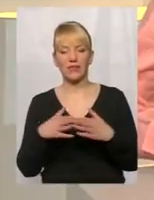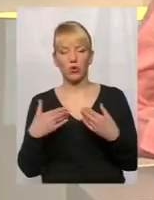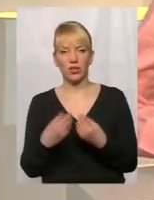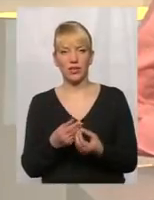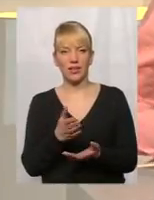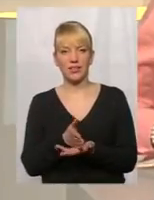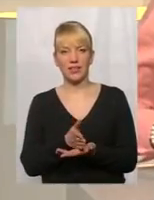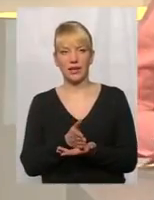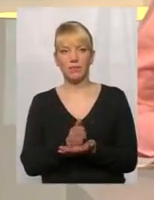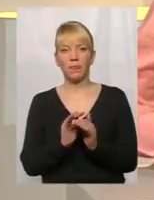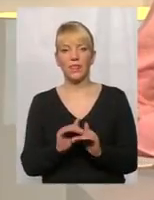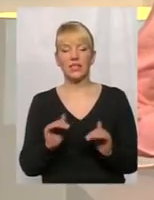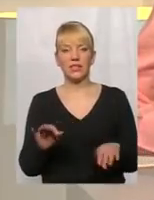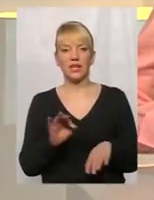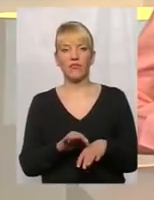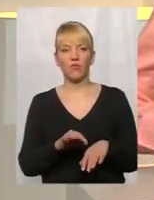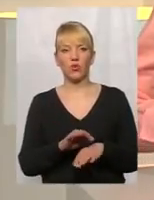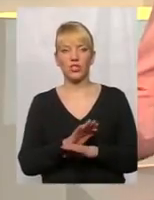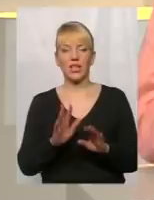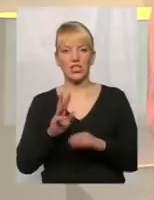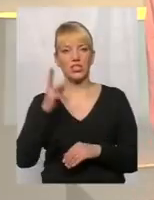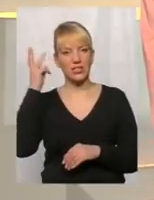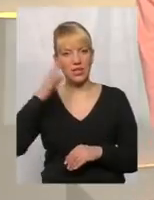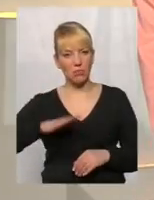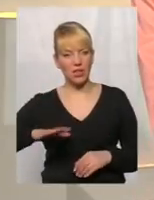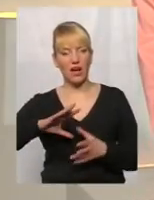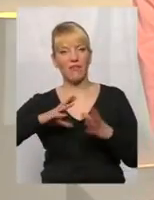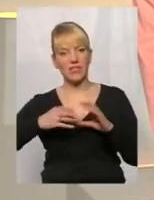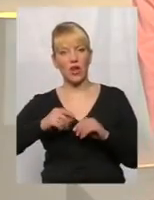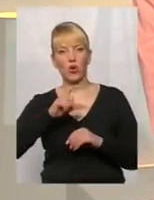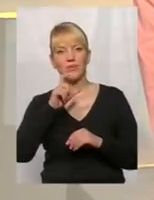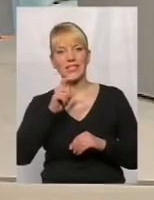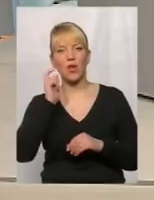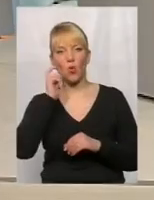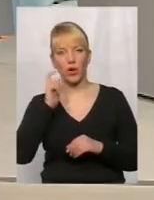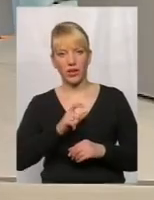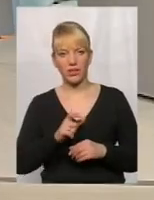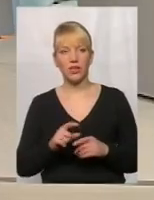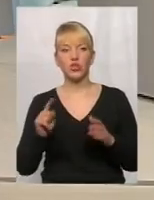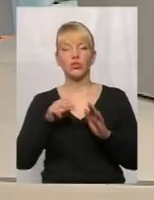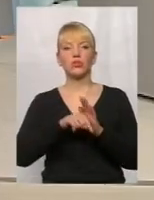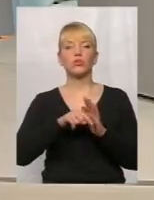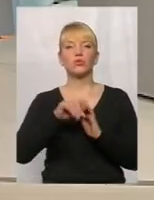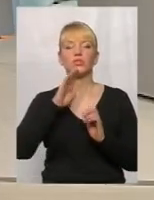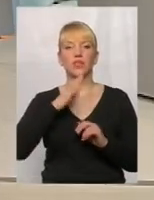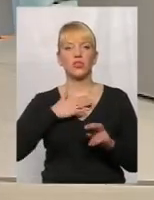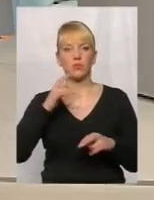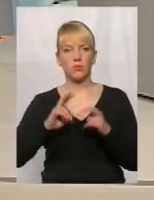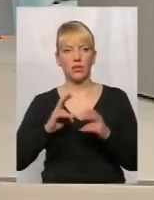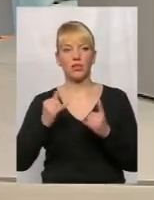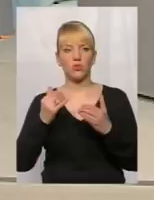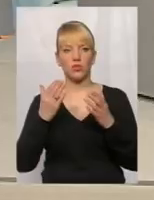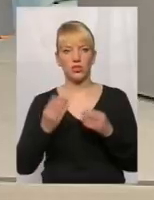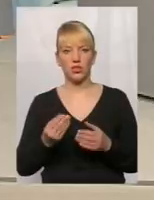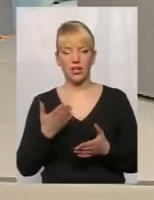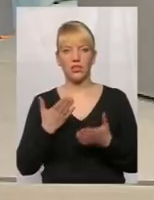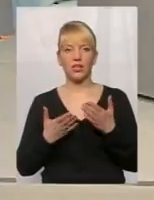є дітки хворі, не лише з Хмельниччини, а й загалом з України? Що стосується нашого підприємства? На сьогоднішній день, як